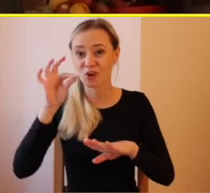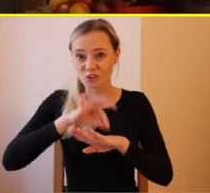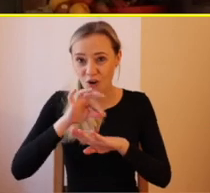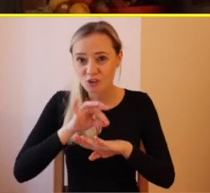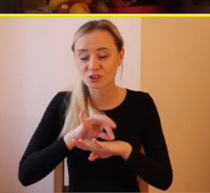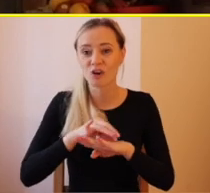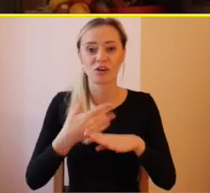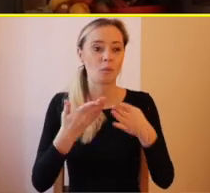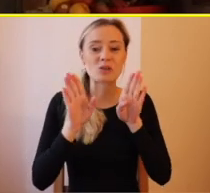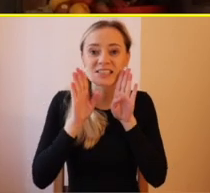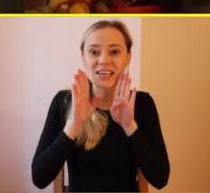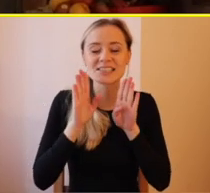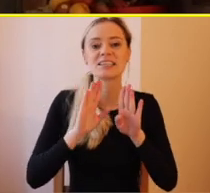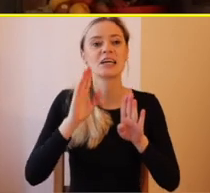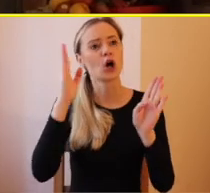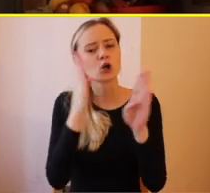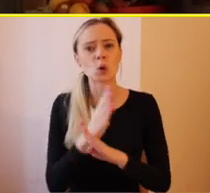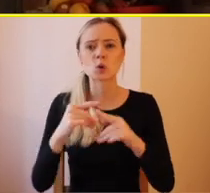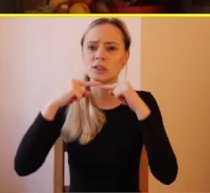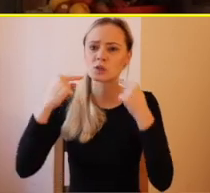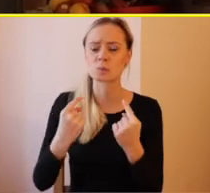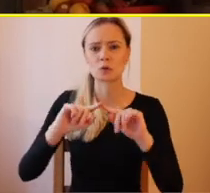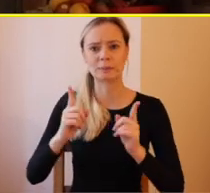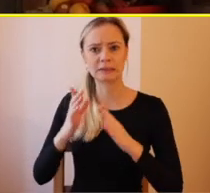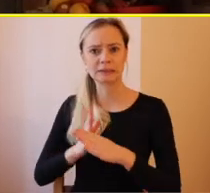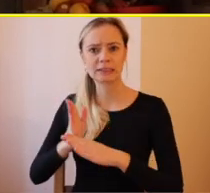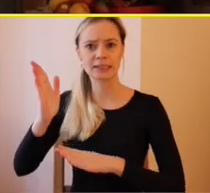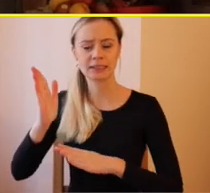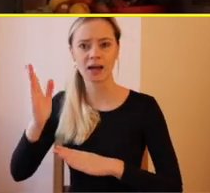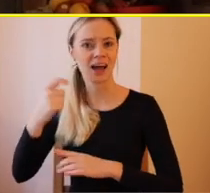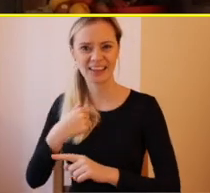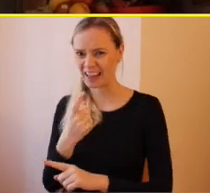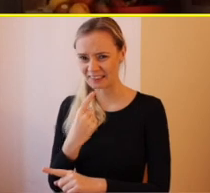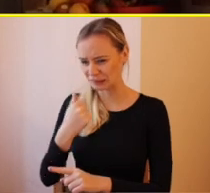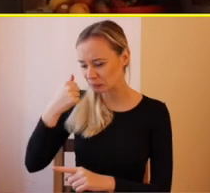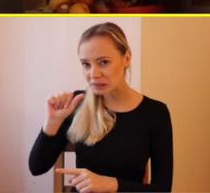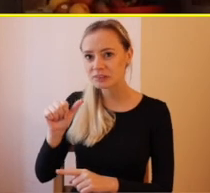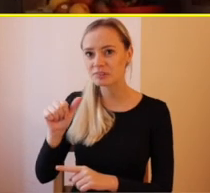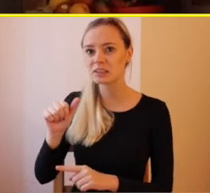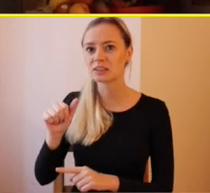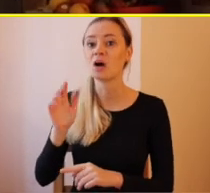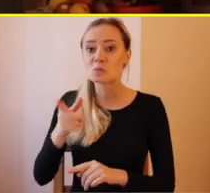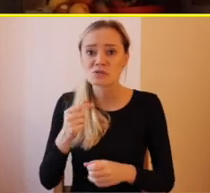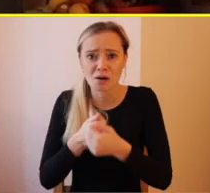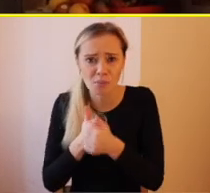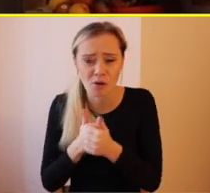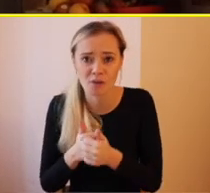išli trošku iným postupom alebo iným smerom. Na